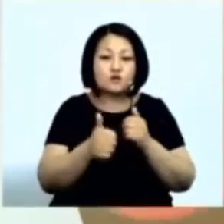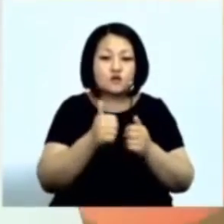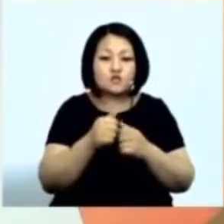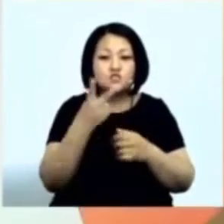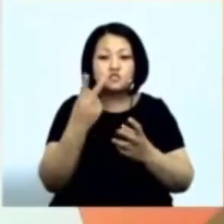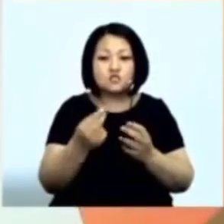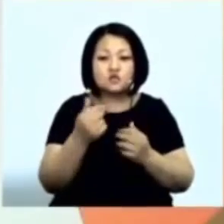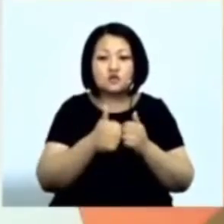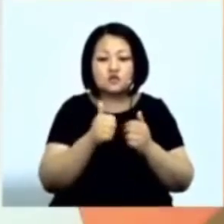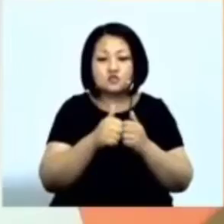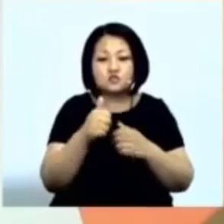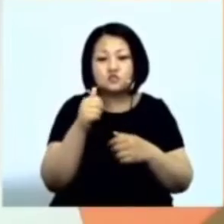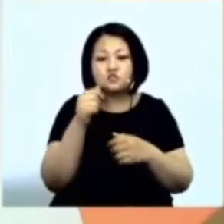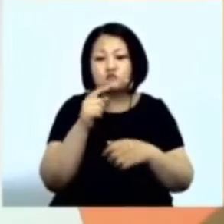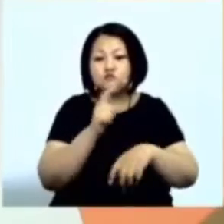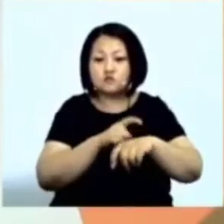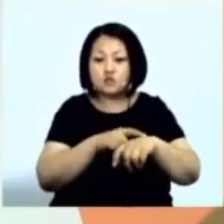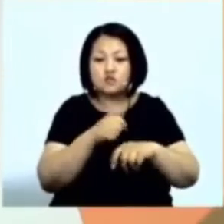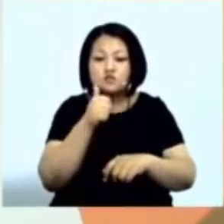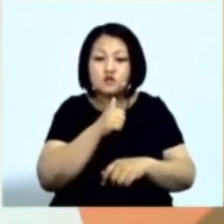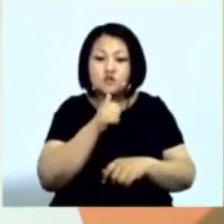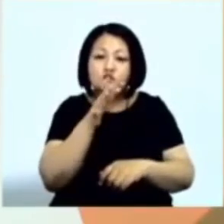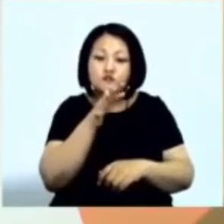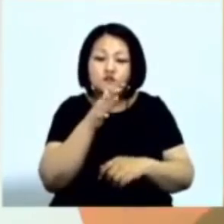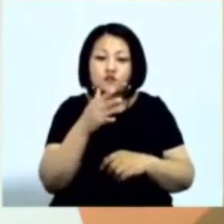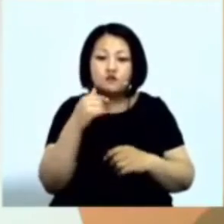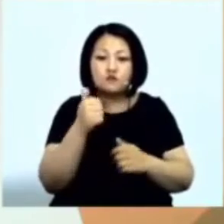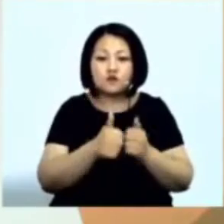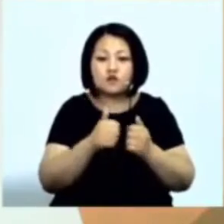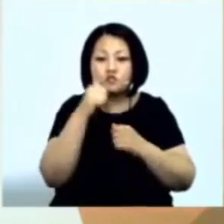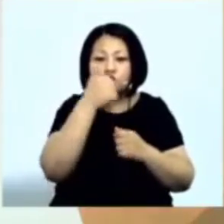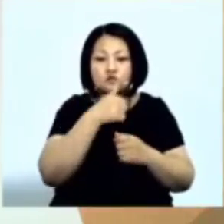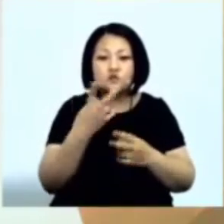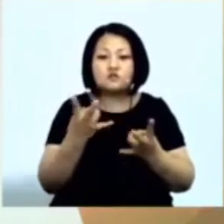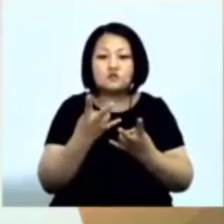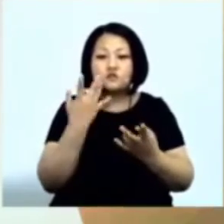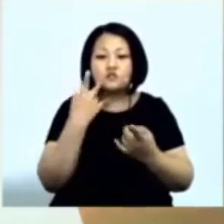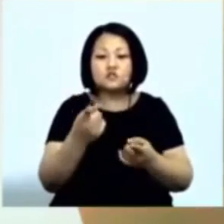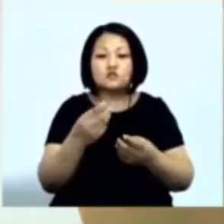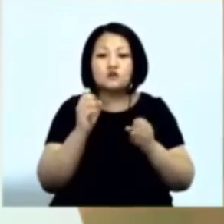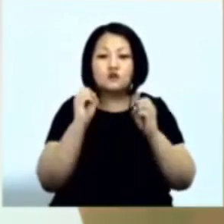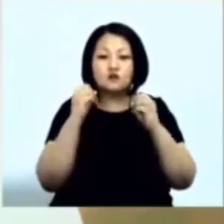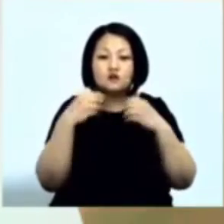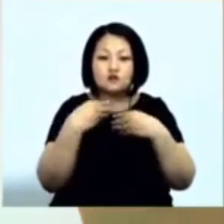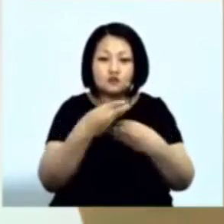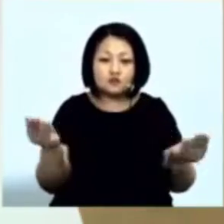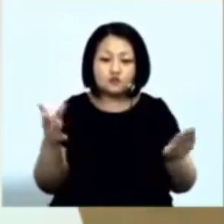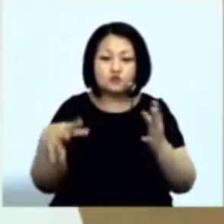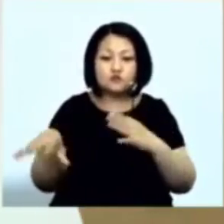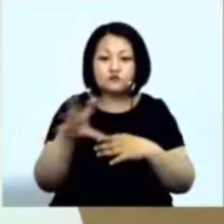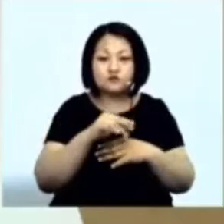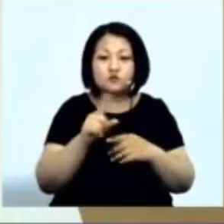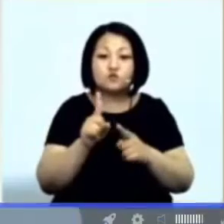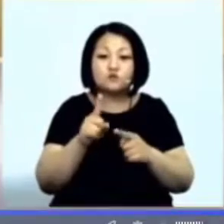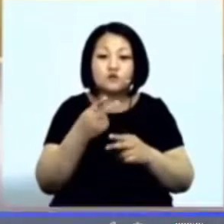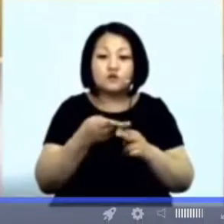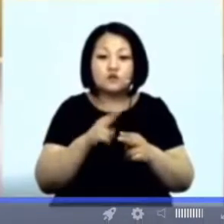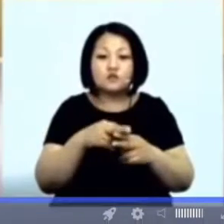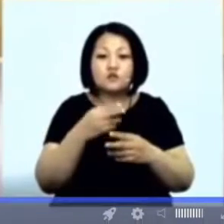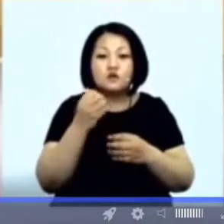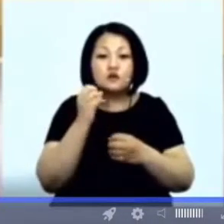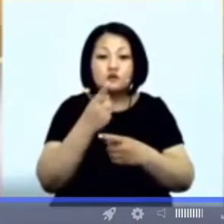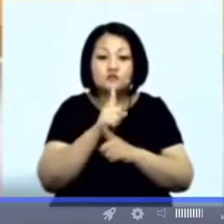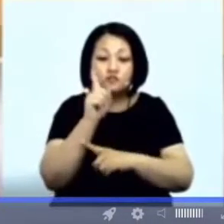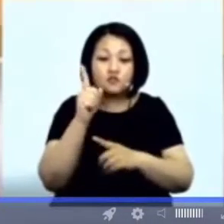жизни Почему Потому что жить Это надо Когда ты отдаешь Когда ты отдаешь Но чтобы это отдавать Нужно взять Ребят